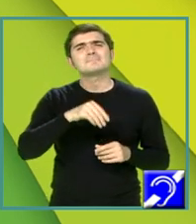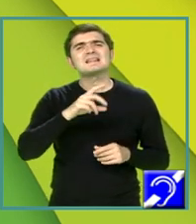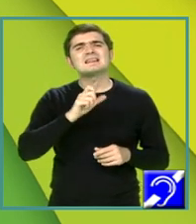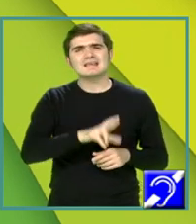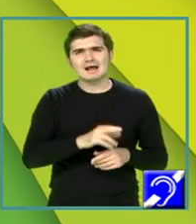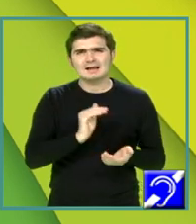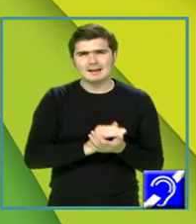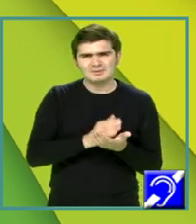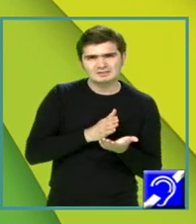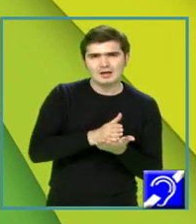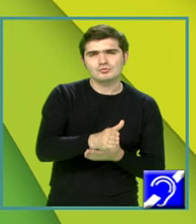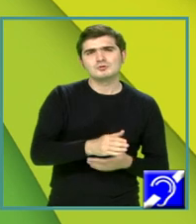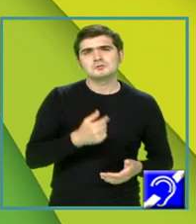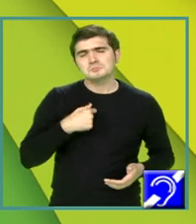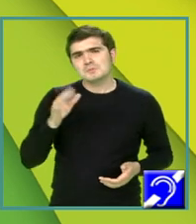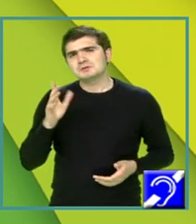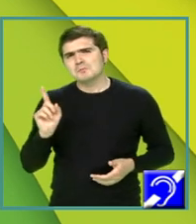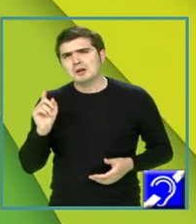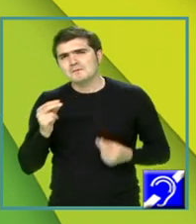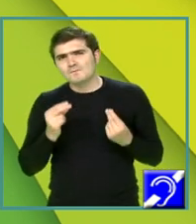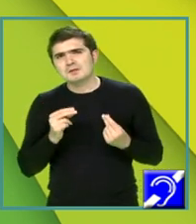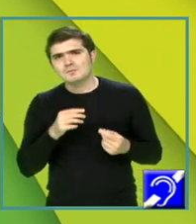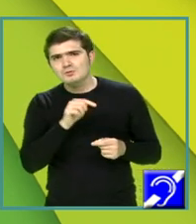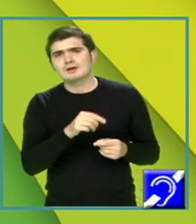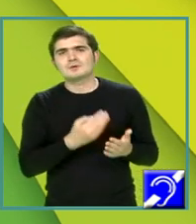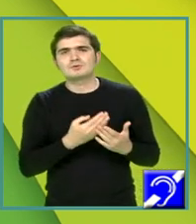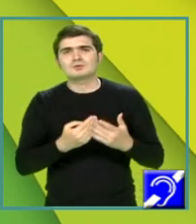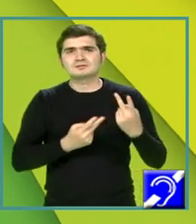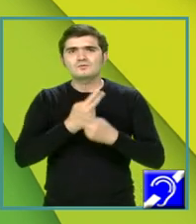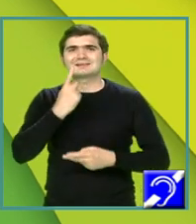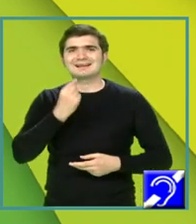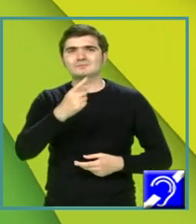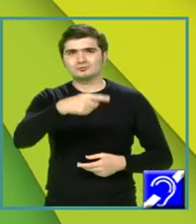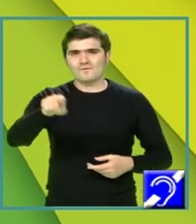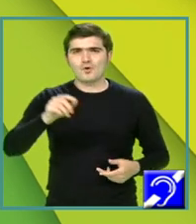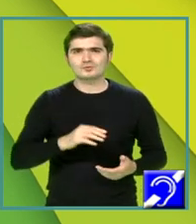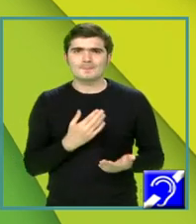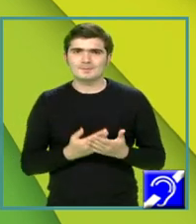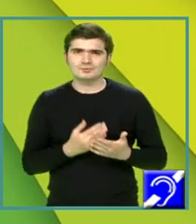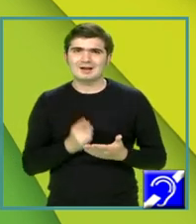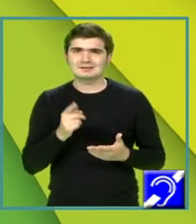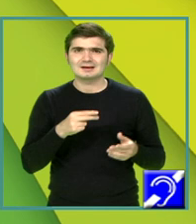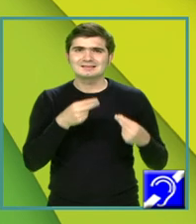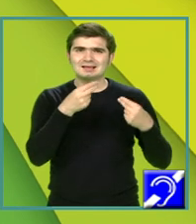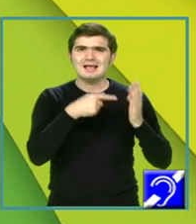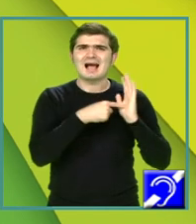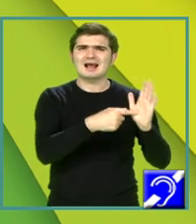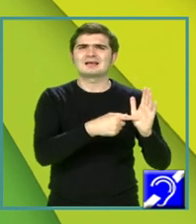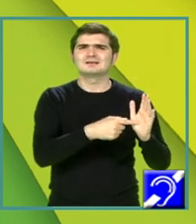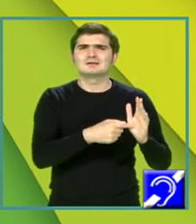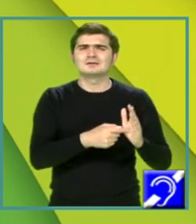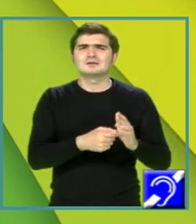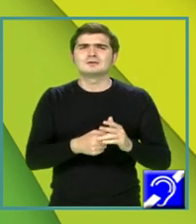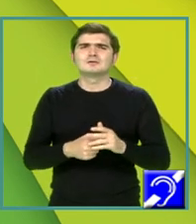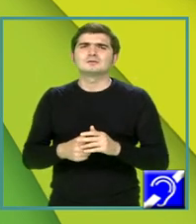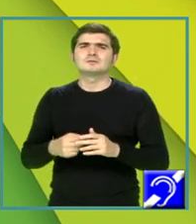foarte bine sau, nu știu, foarte bun pentru a-l utiliza în răspunsul vostru pentru că sugerează naturalețea de care